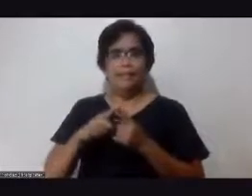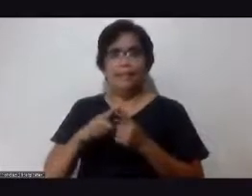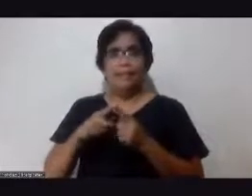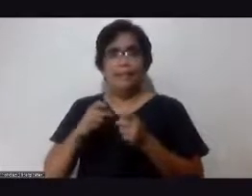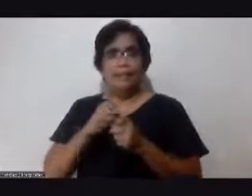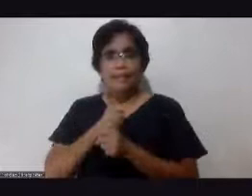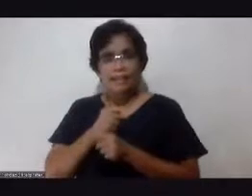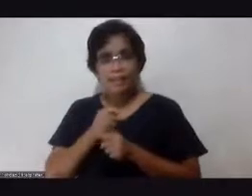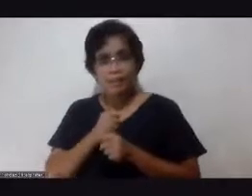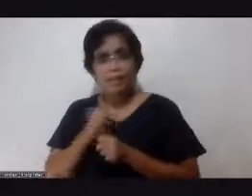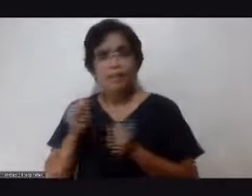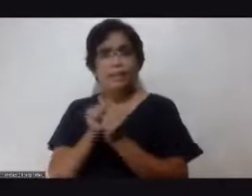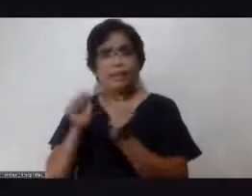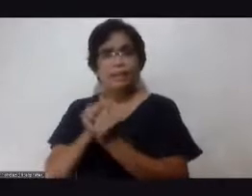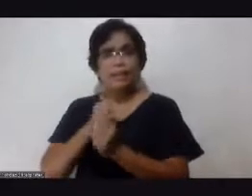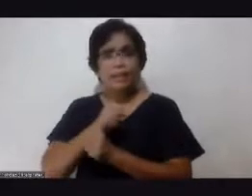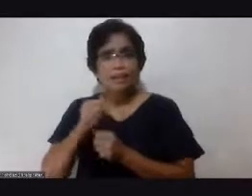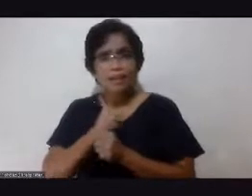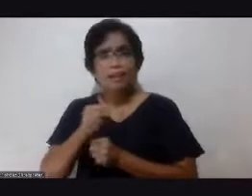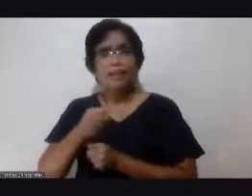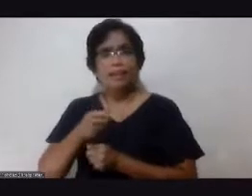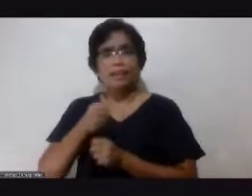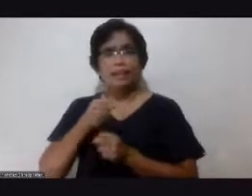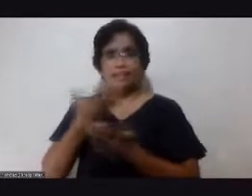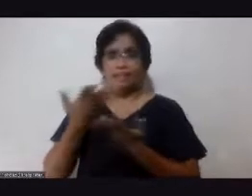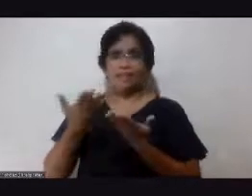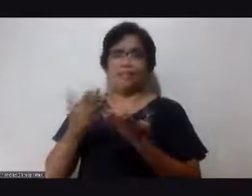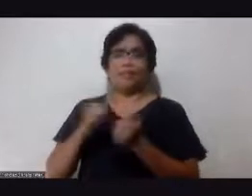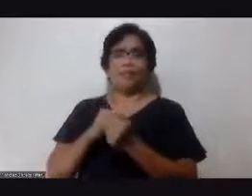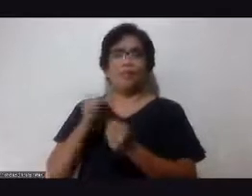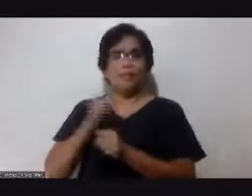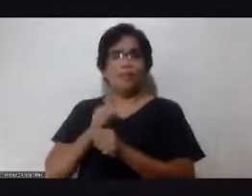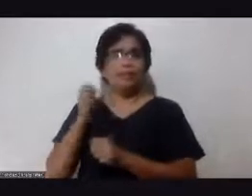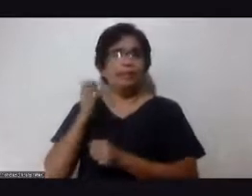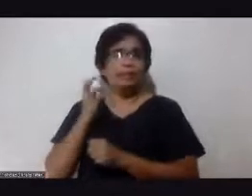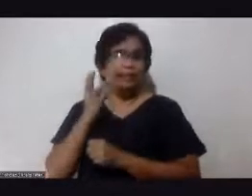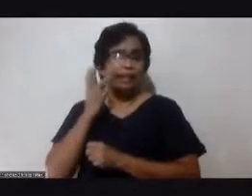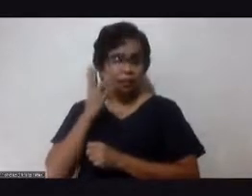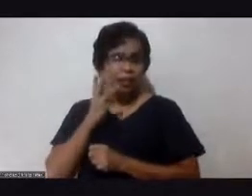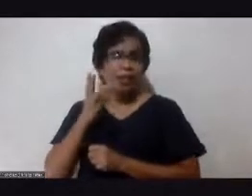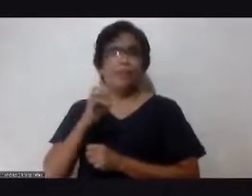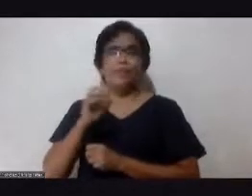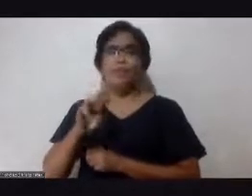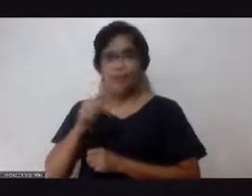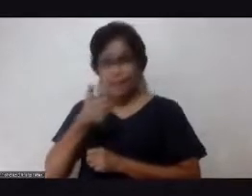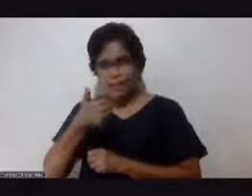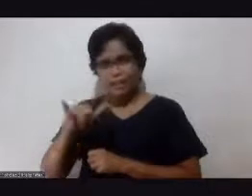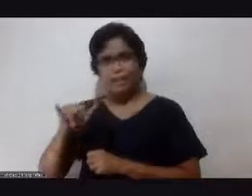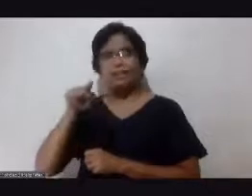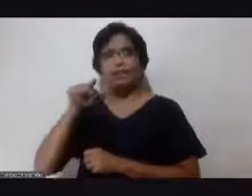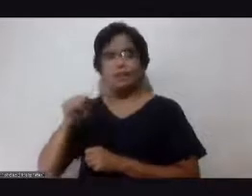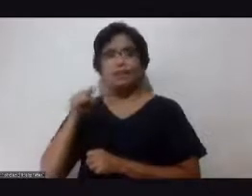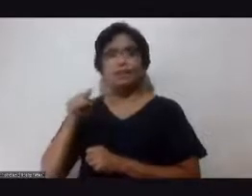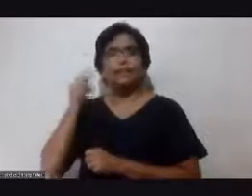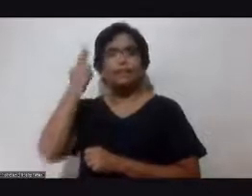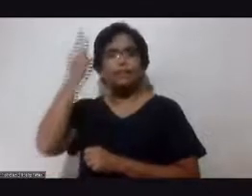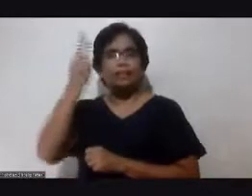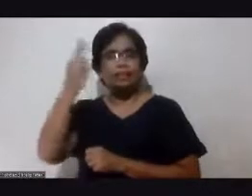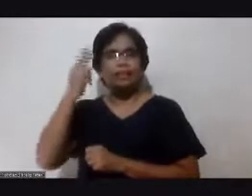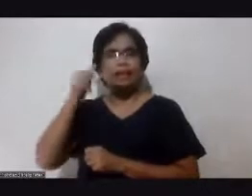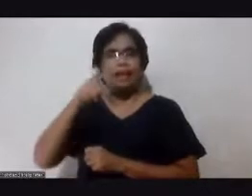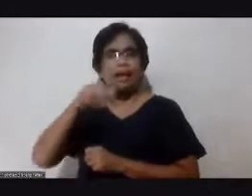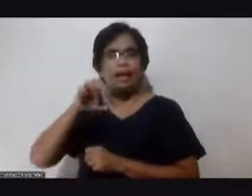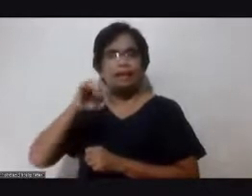kape, hinaluan pa ng alak, at kung ano-ano pa. Yeah. yan. That can also trigger acid